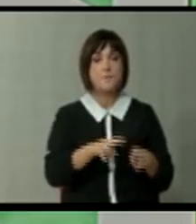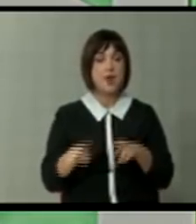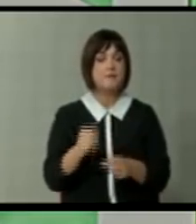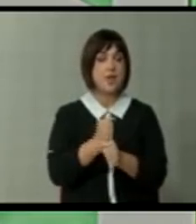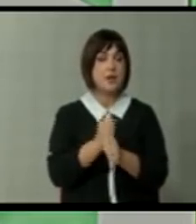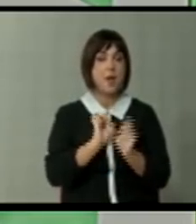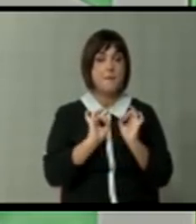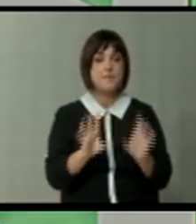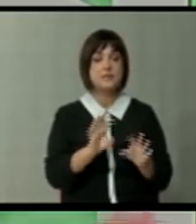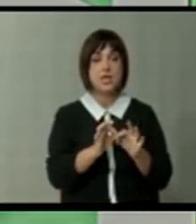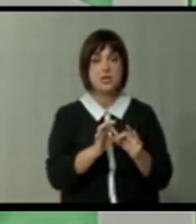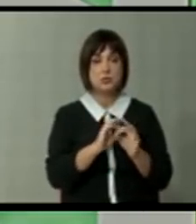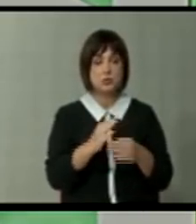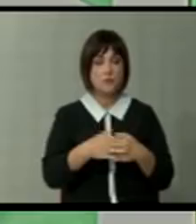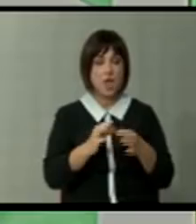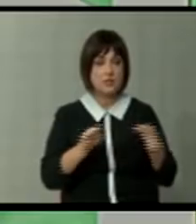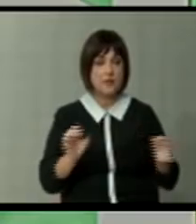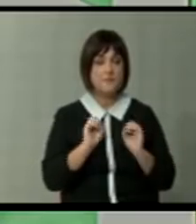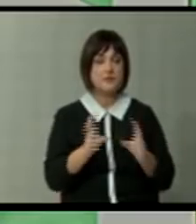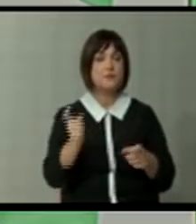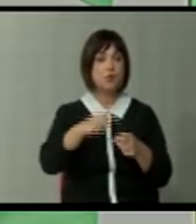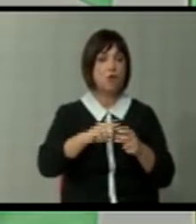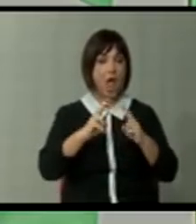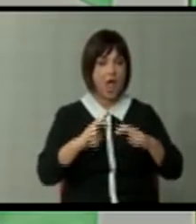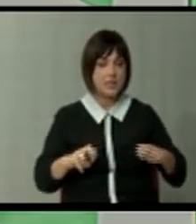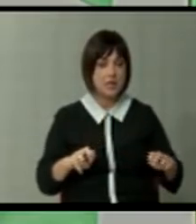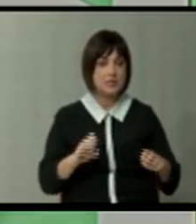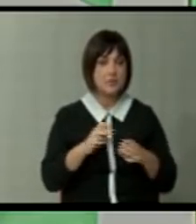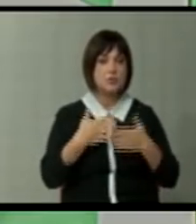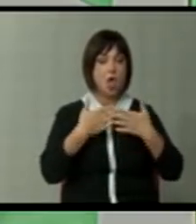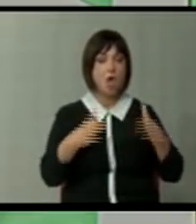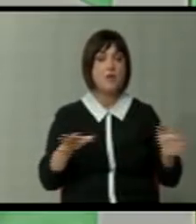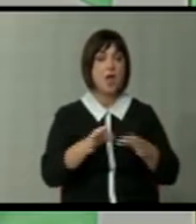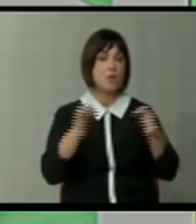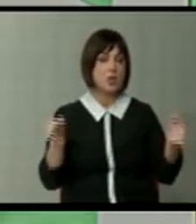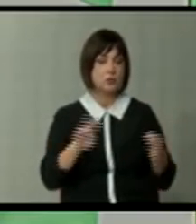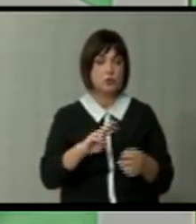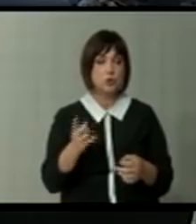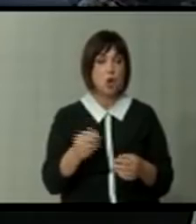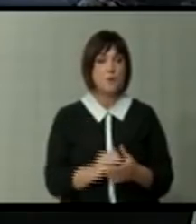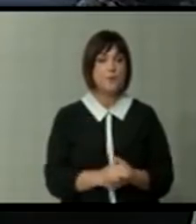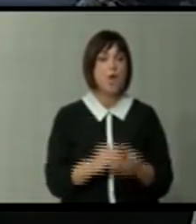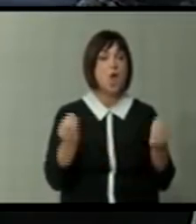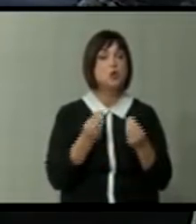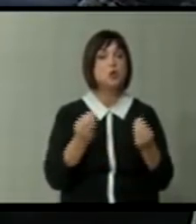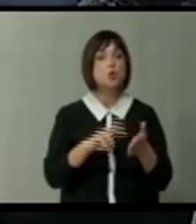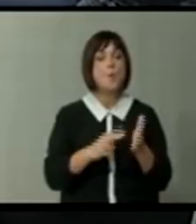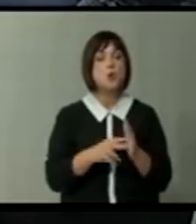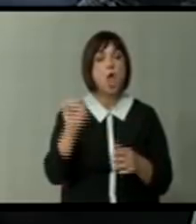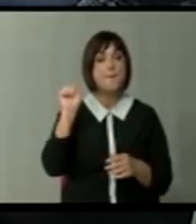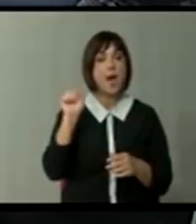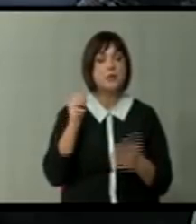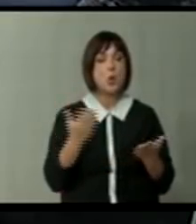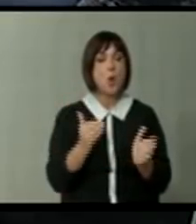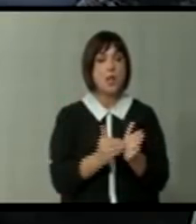работа, без соодветни експерти, без включени анализи, без транспарентност во јавности и така натам. А заошто политички партии